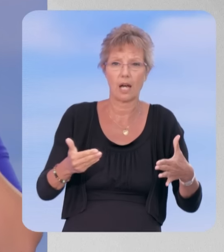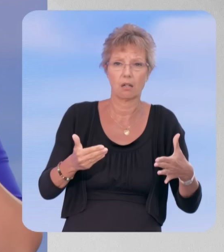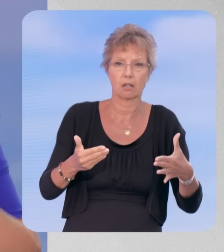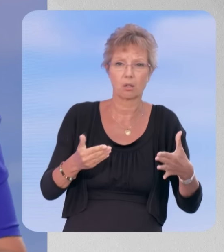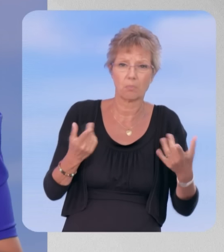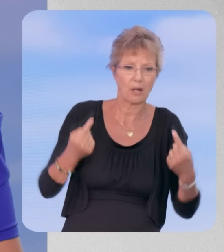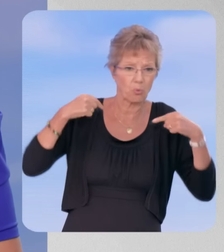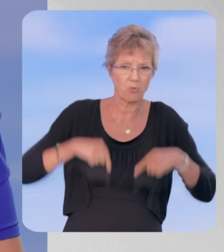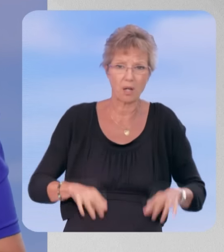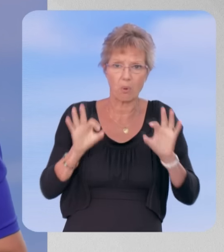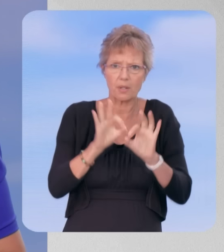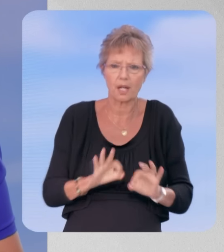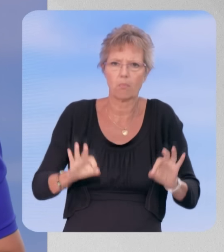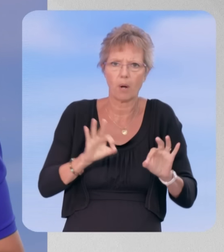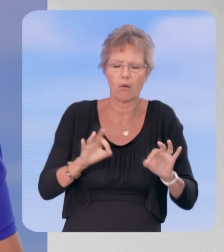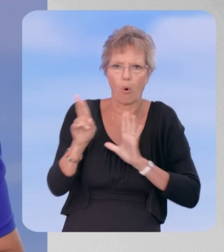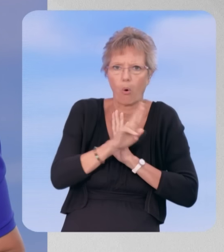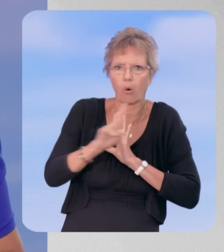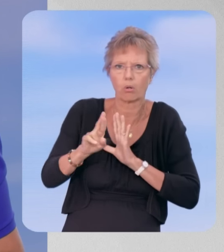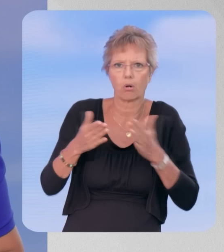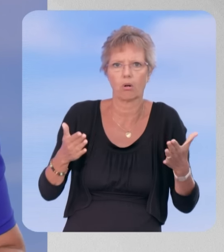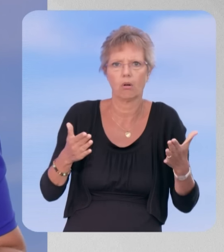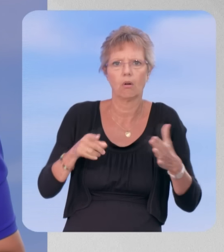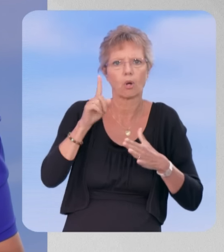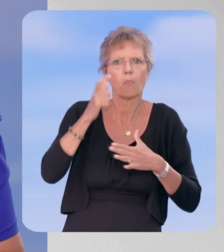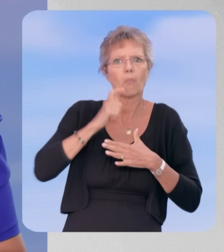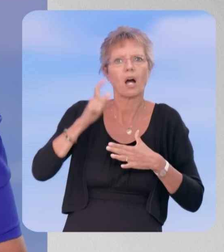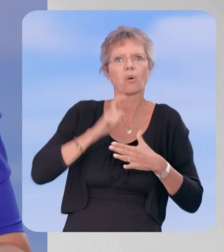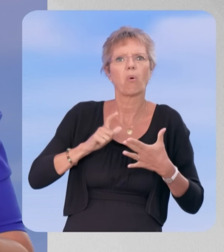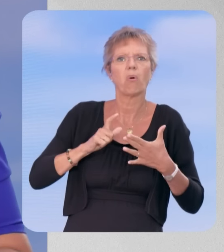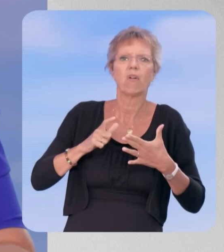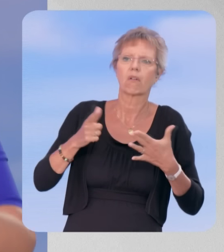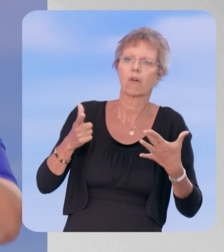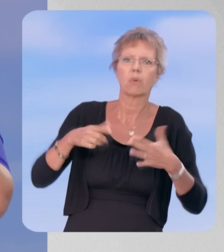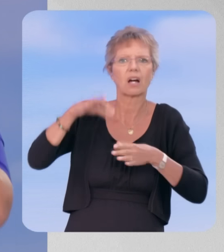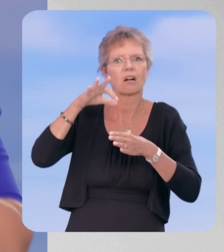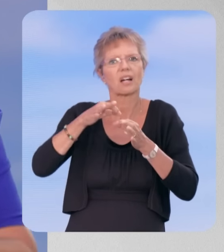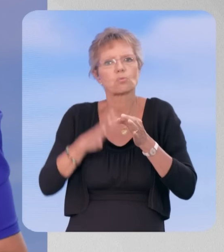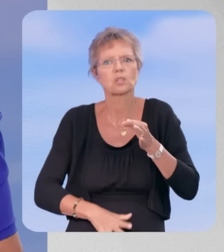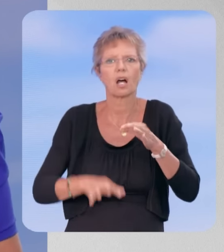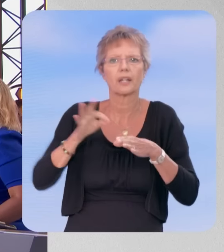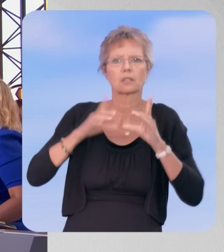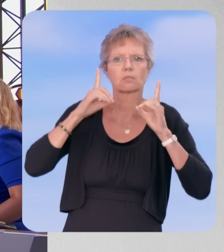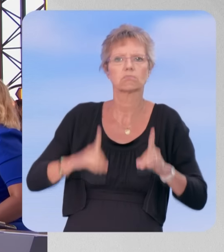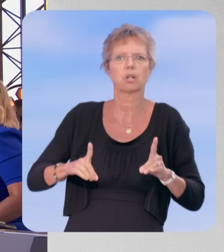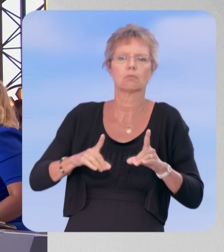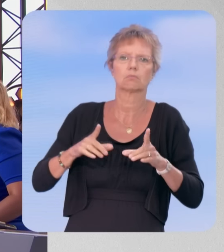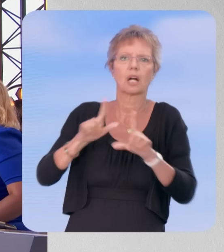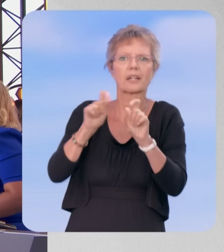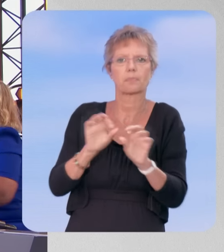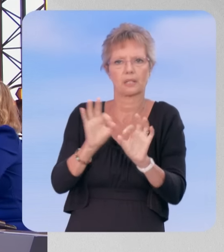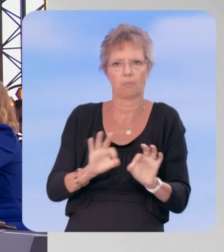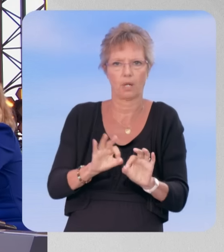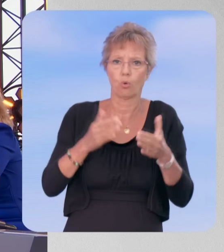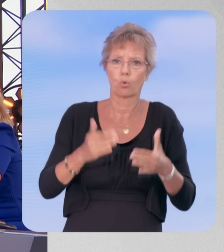mais aussi de la 4e République, de reconnaître le résultat des urnes. Donc je le dis maintenant, ça suffit. Vous voyez que le président de la République reçoit aujourd